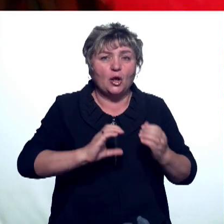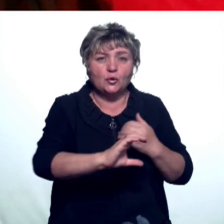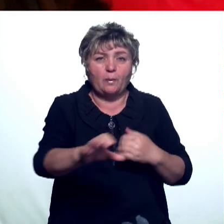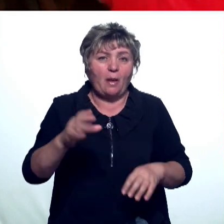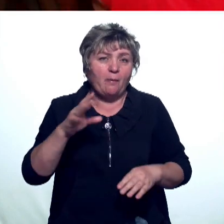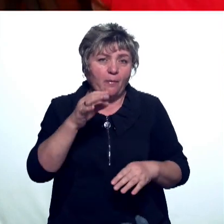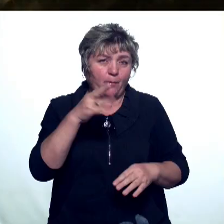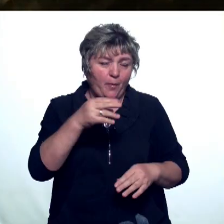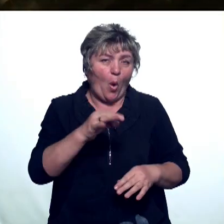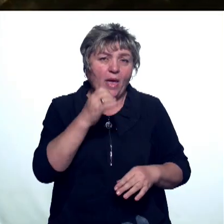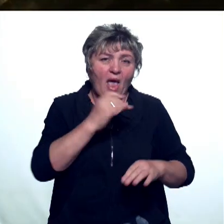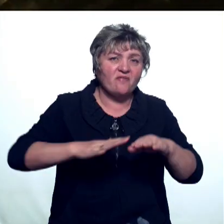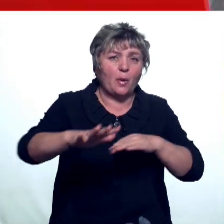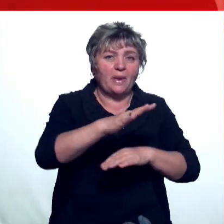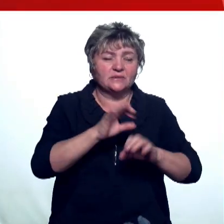технологиям? Расскажем.